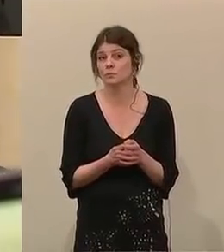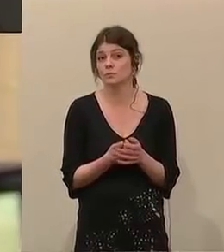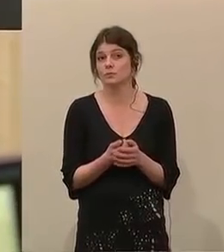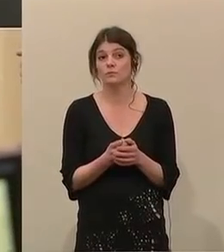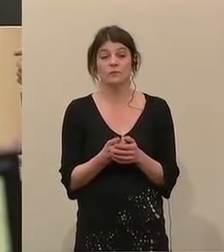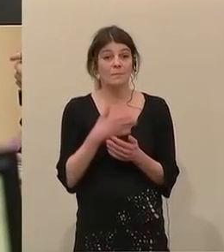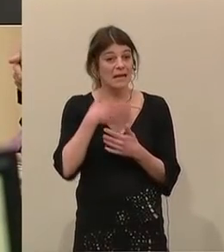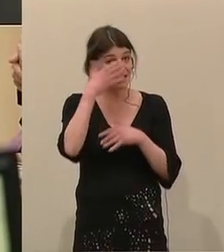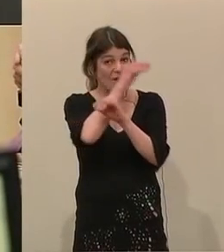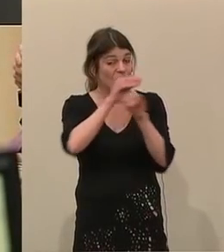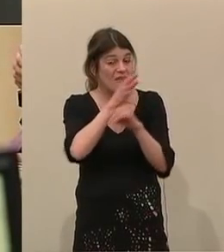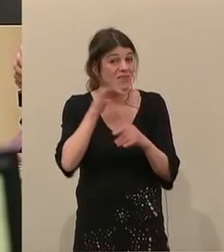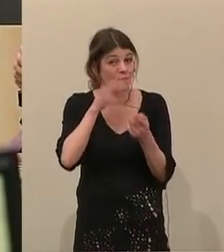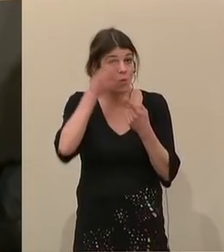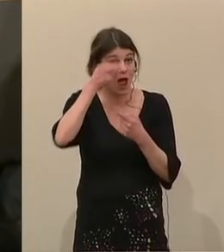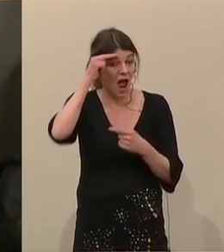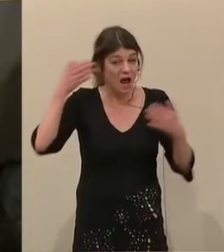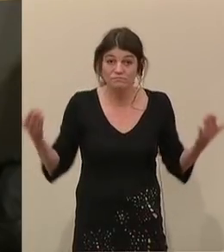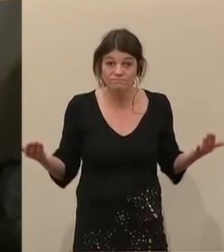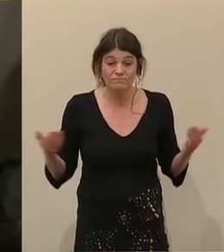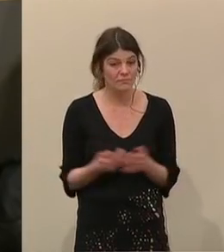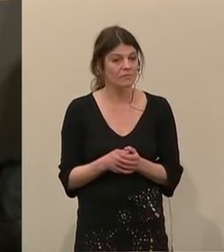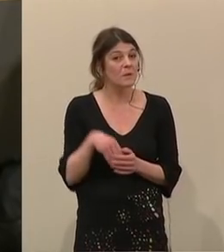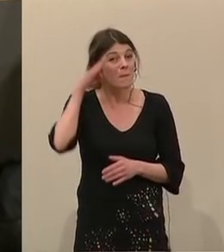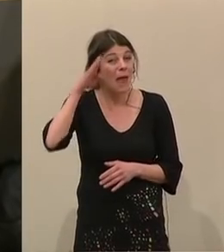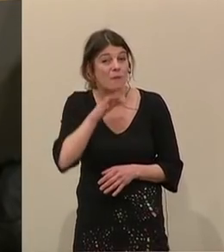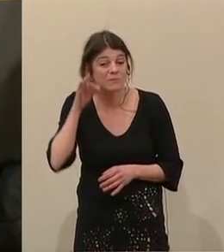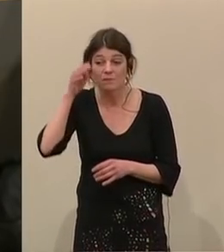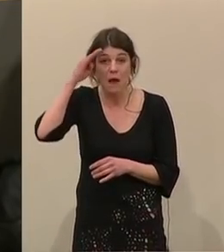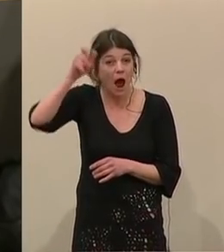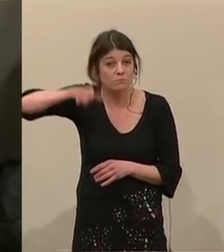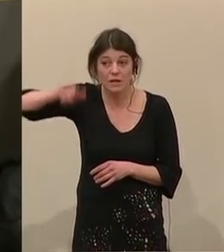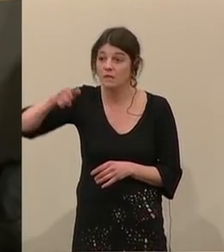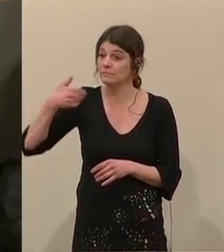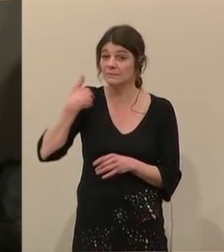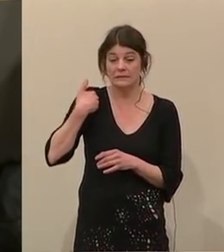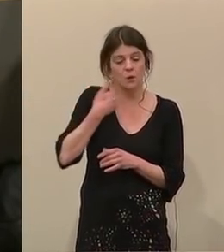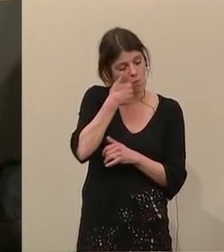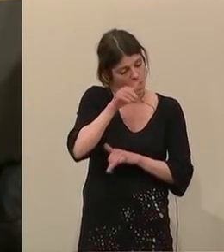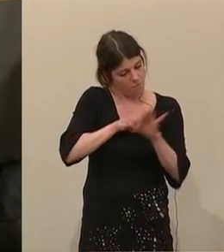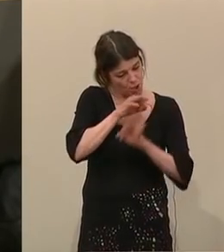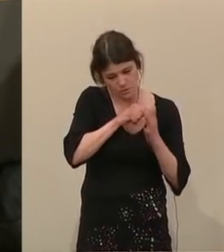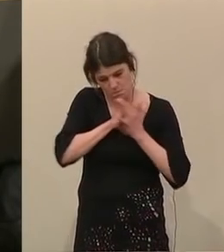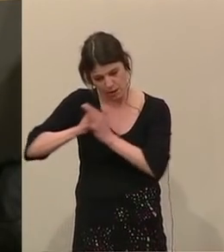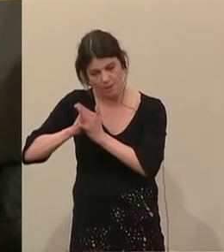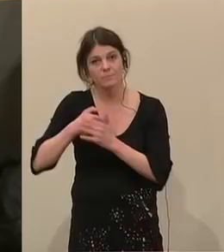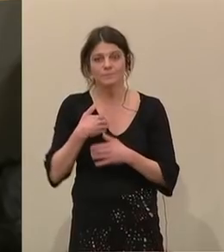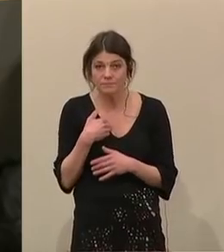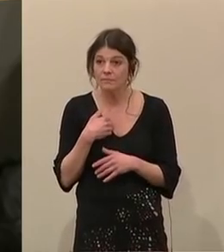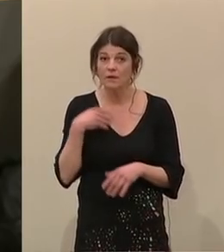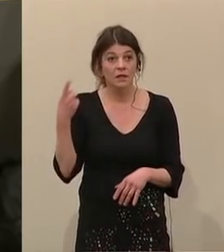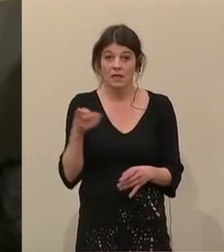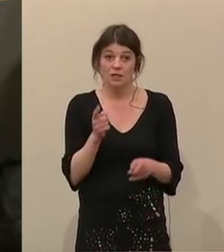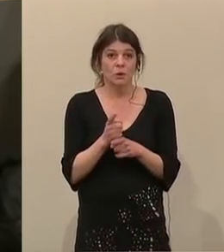Und meine sehr geehrten Damen und Herren, die Beamtinnen und Beamten, hinter denen ich zu 100 Prozent stehe, die